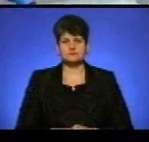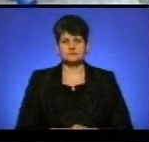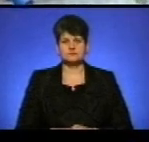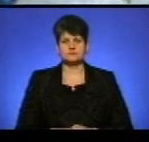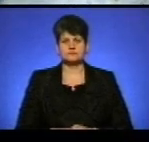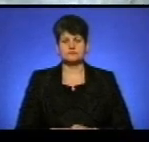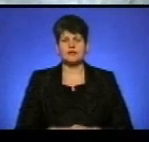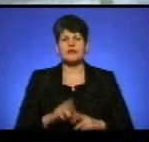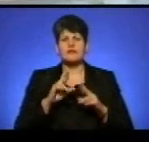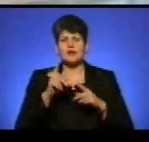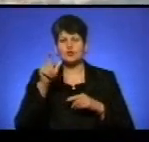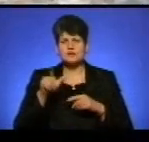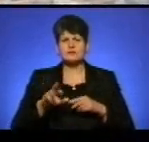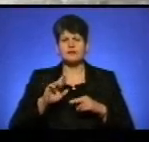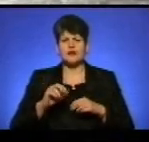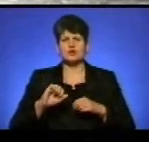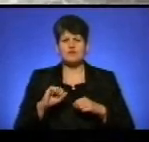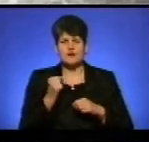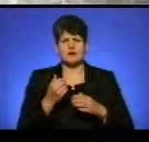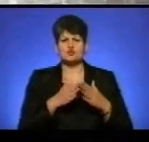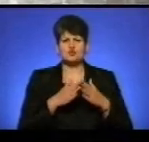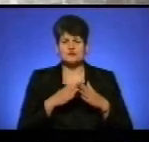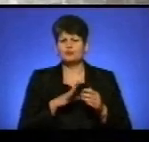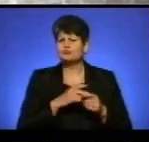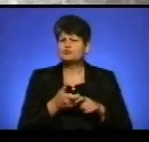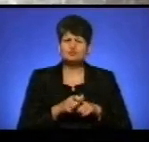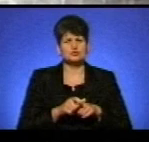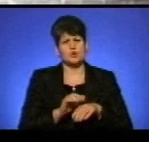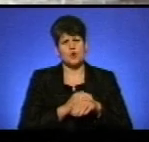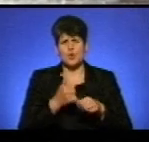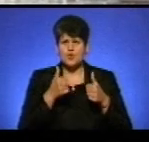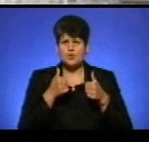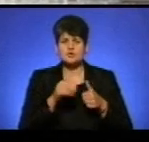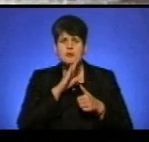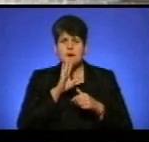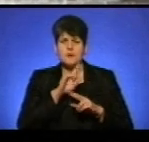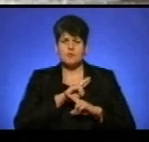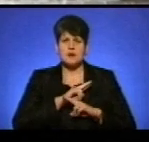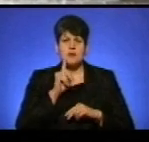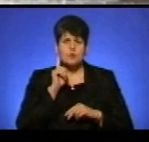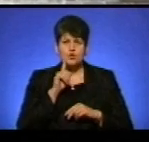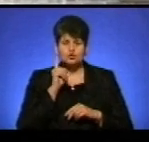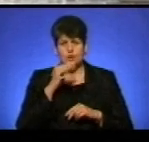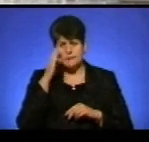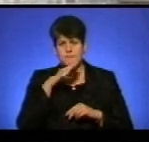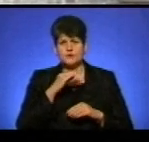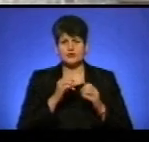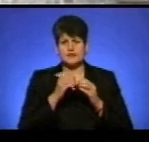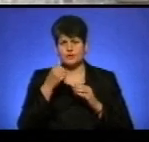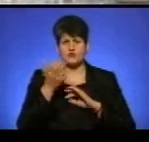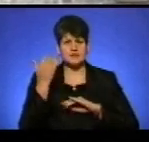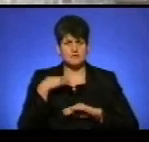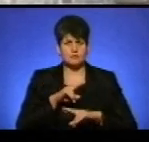Як людина, як товариш, як сусід. Він дуже був хороший, мама в нього умерла ще молодою, і батько 10 років тому